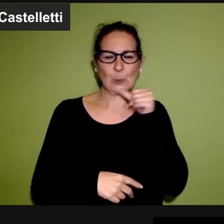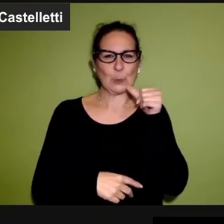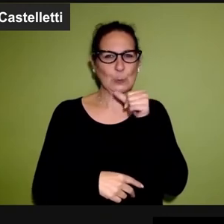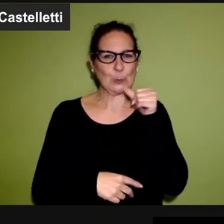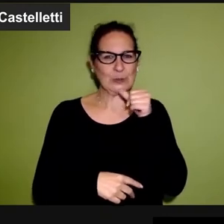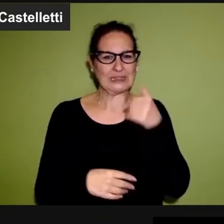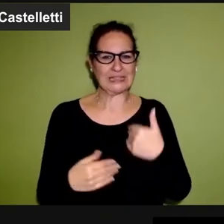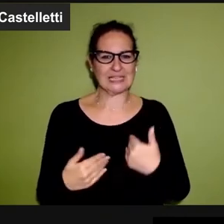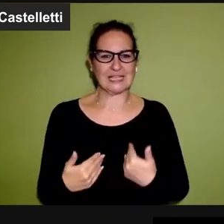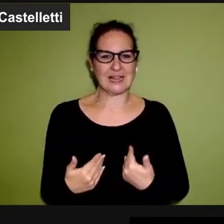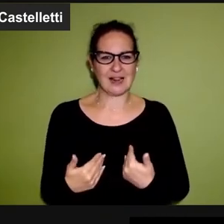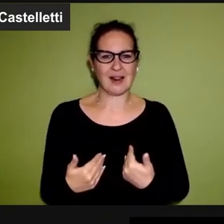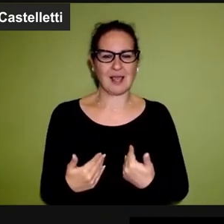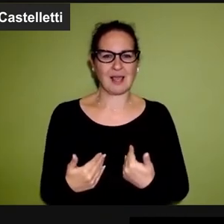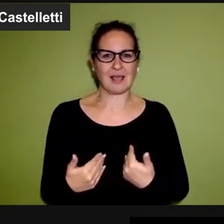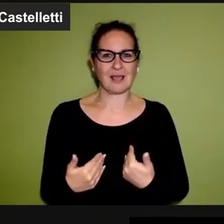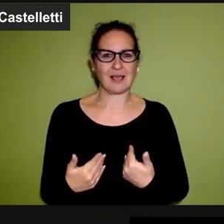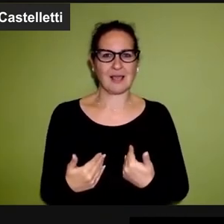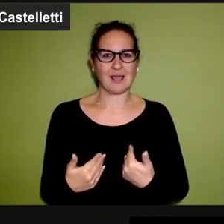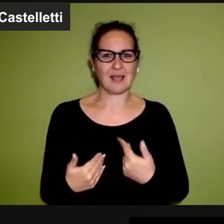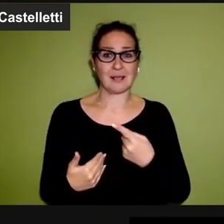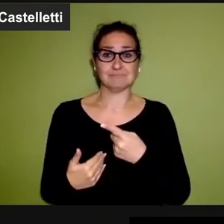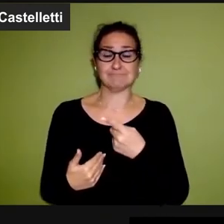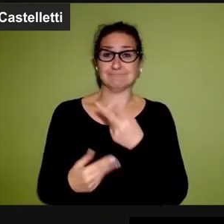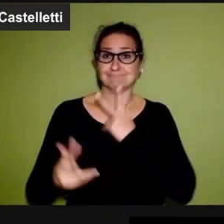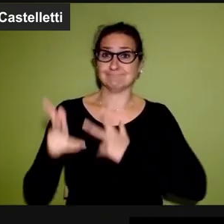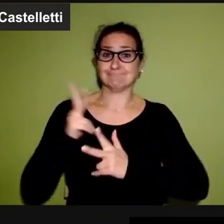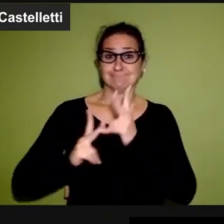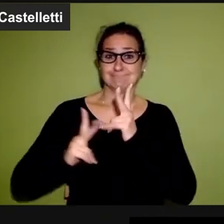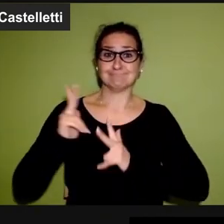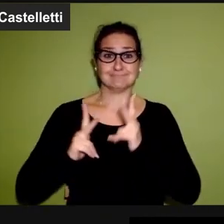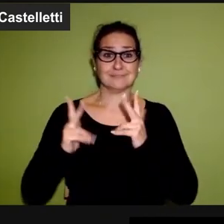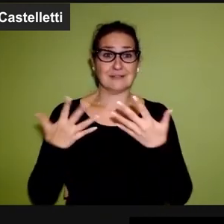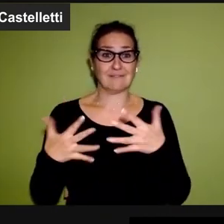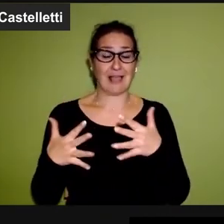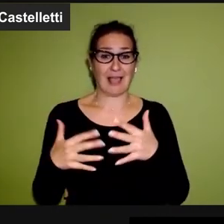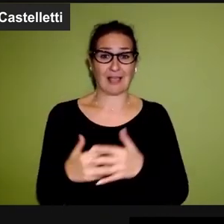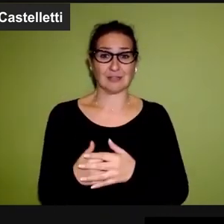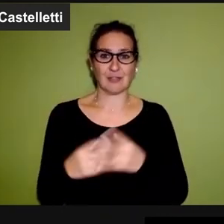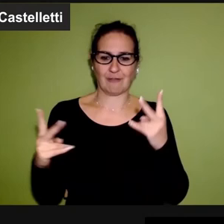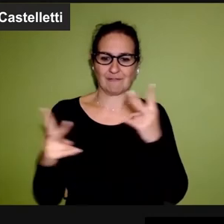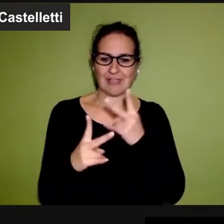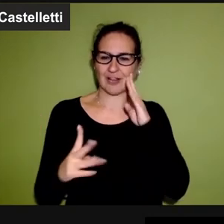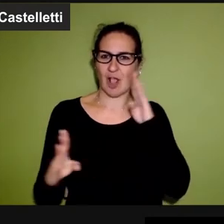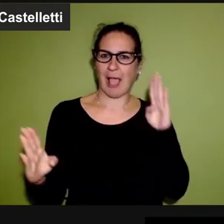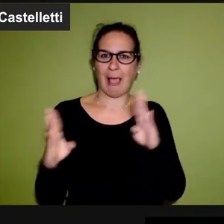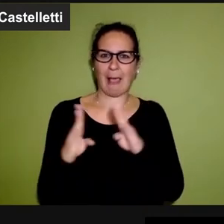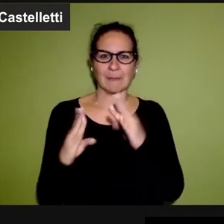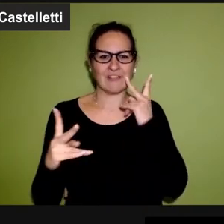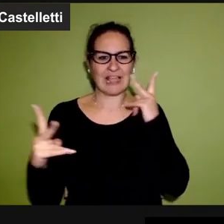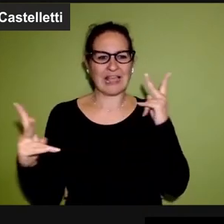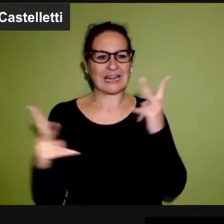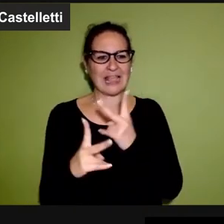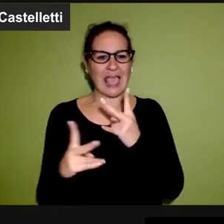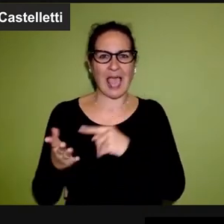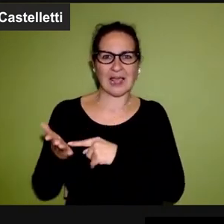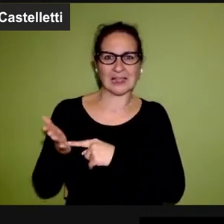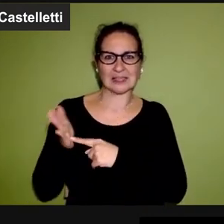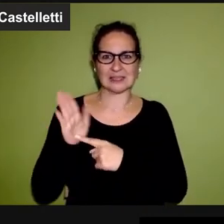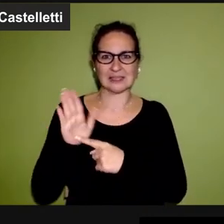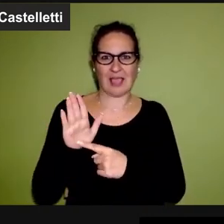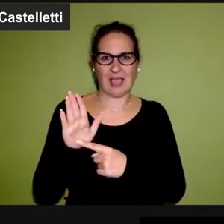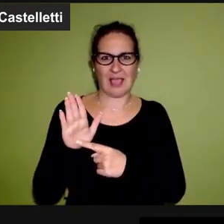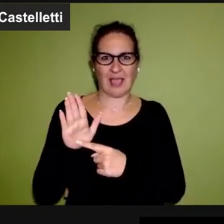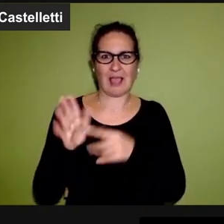che è stato utile per l'osservazione che lei ha fatto, ovvero che dalle volte approcciarsi alla